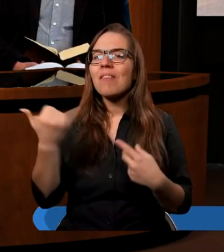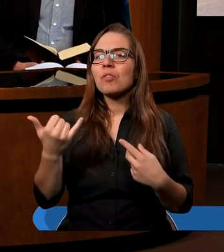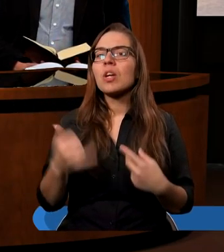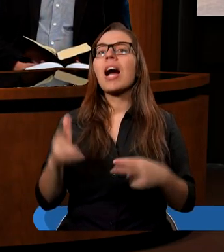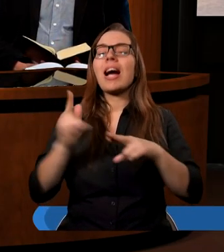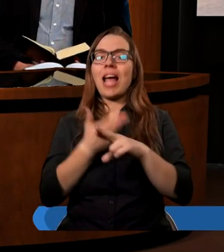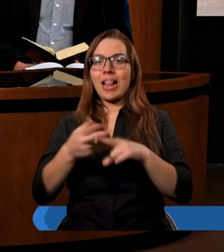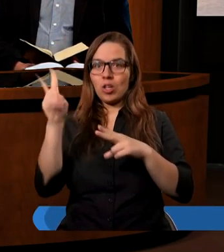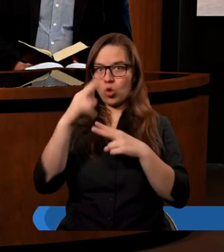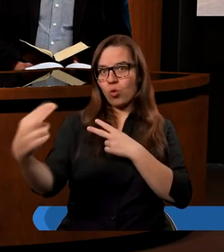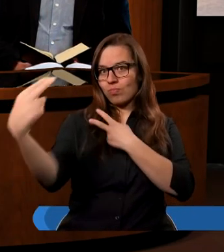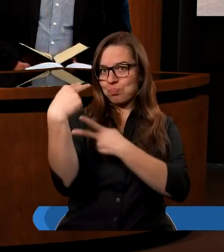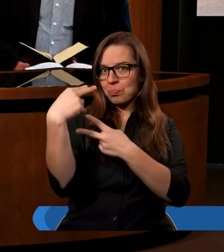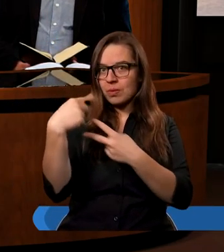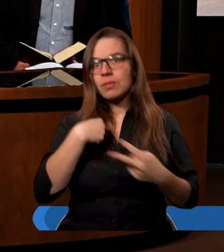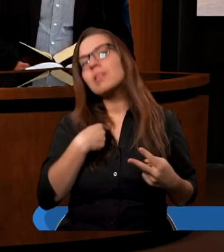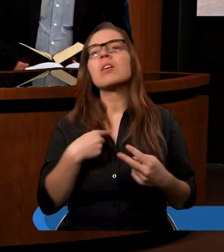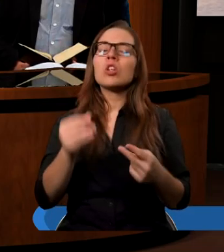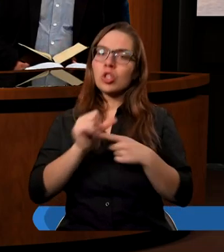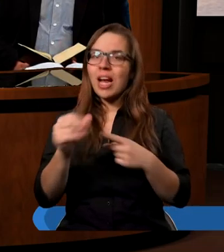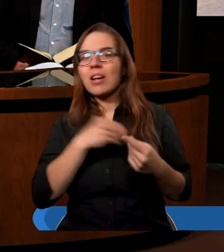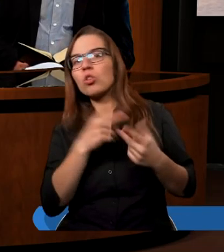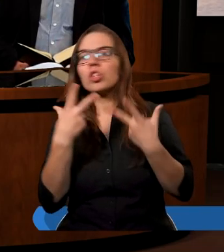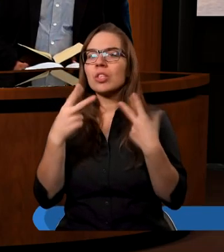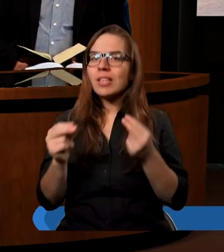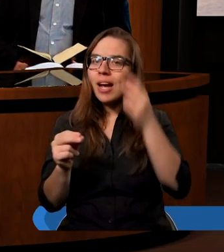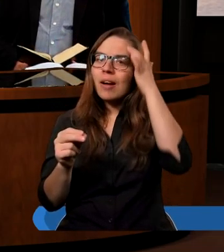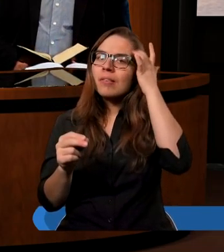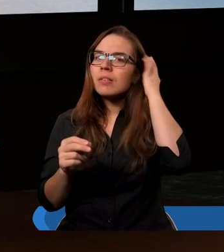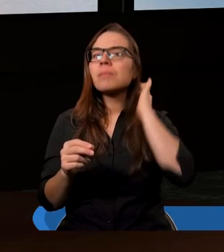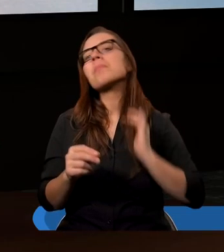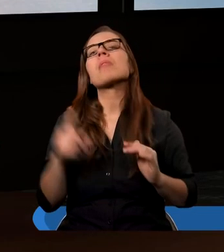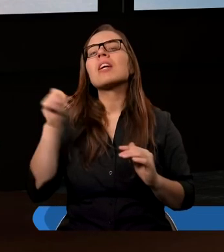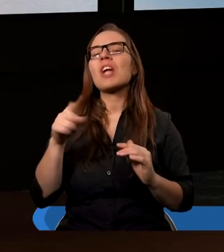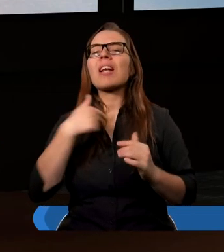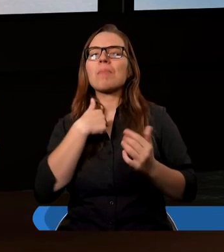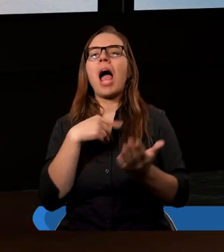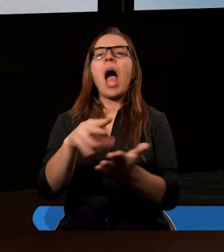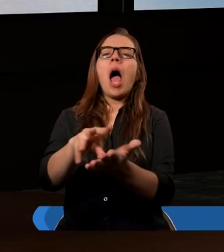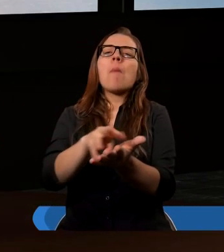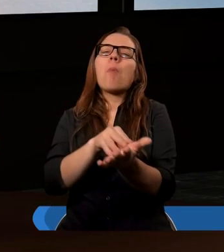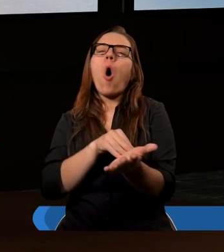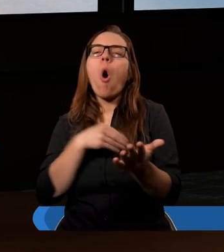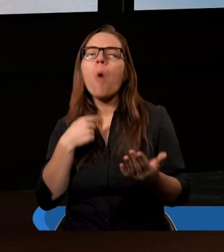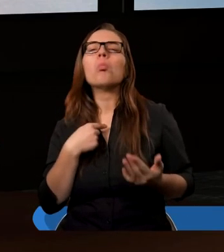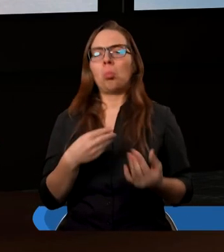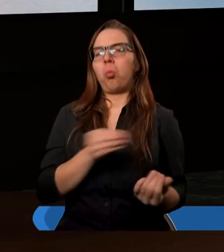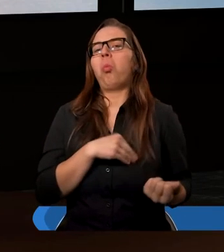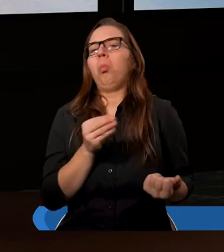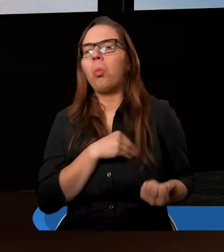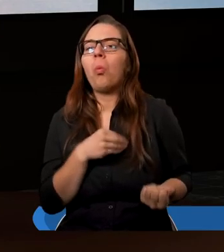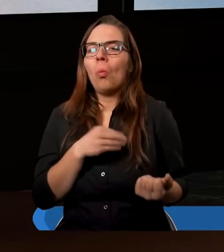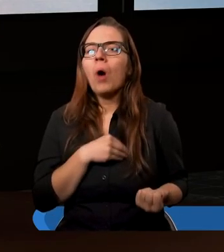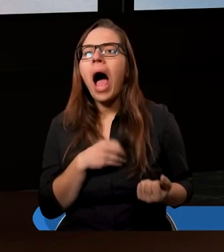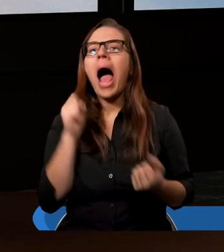kiedy nas ktoś widzi i nas nie widzi. Bo możemy być tylko z pozoru uczciwymi. A